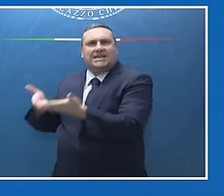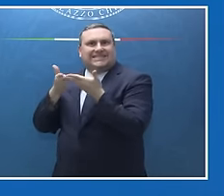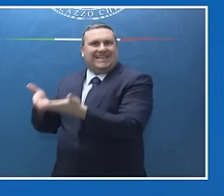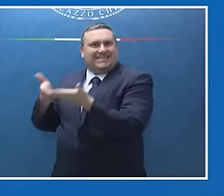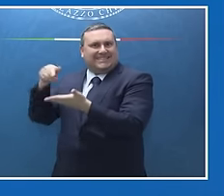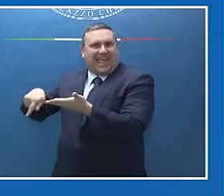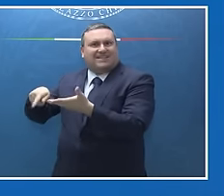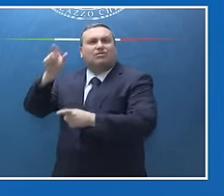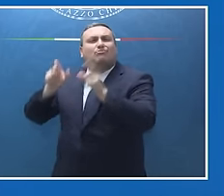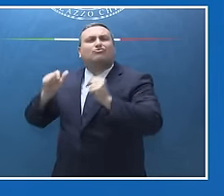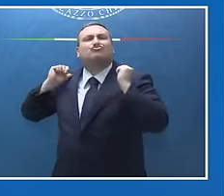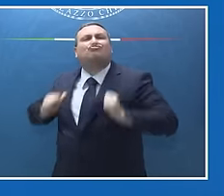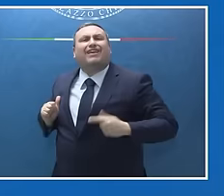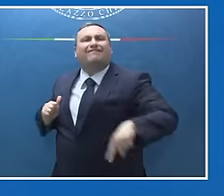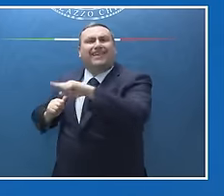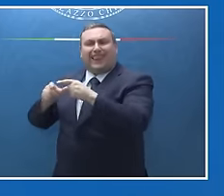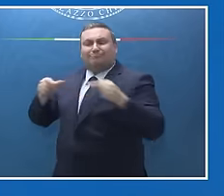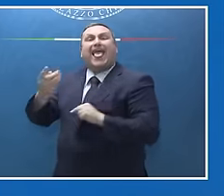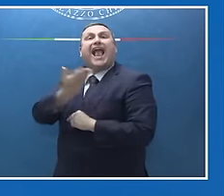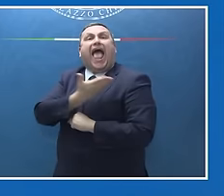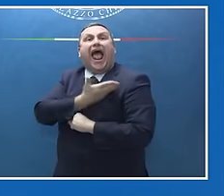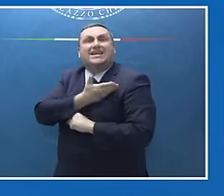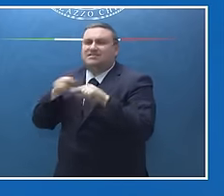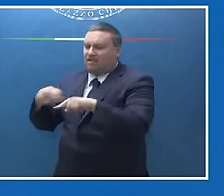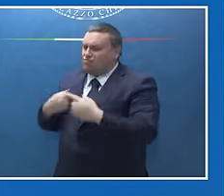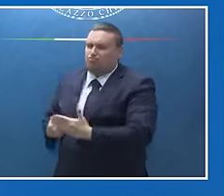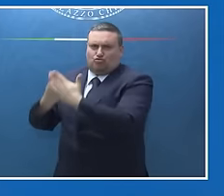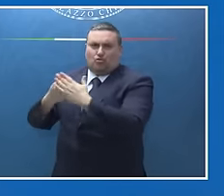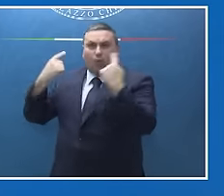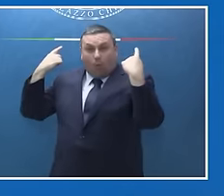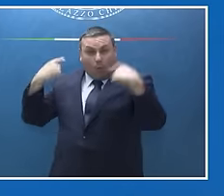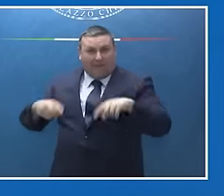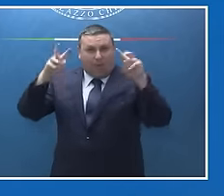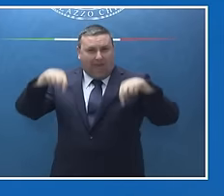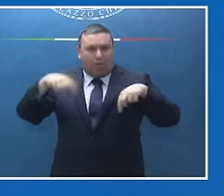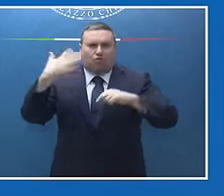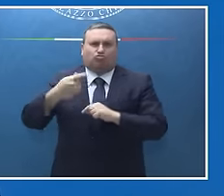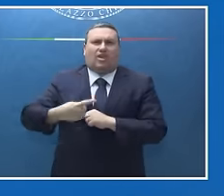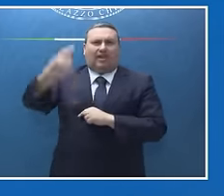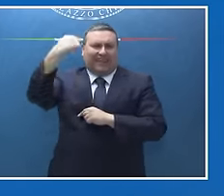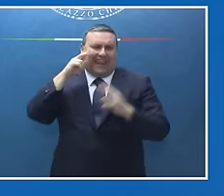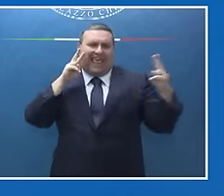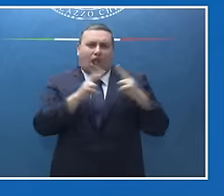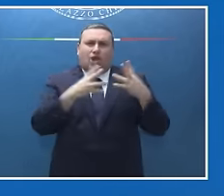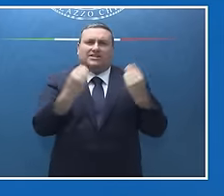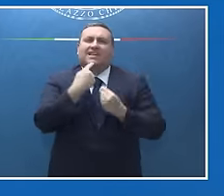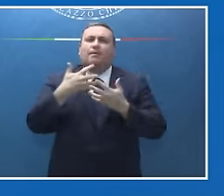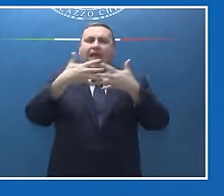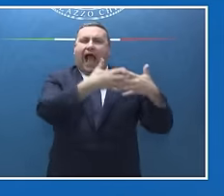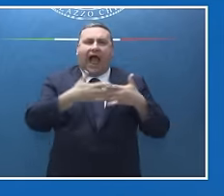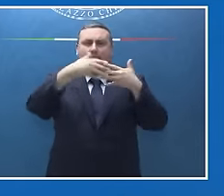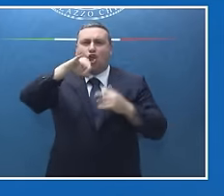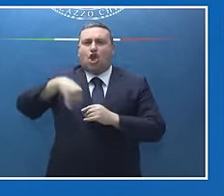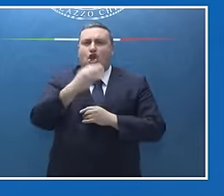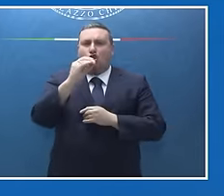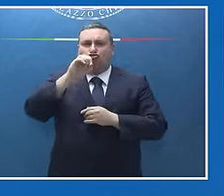civile di Gaza. Sono temi dei quali chiaramente io ho parlato anche nell'incontro bilaterale che ho avuto ieri con il Presidente degli Stati Uniti Joe